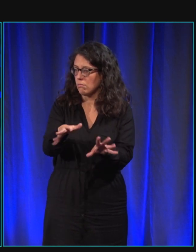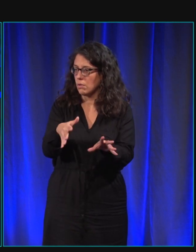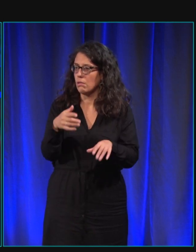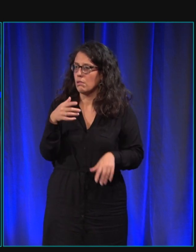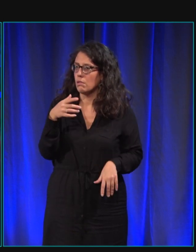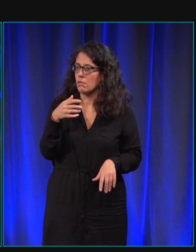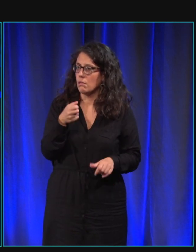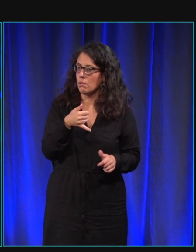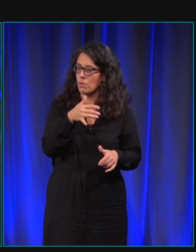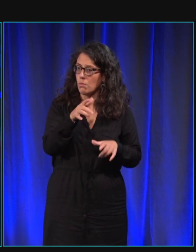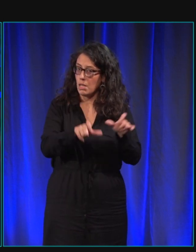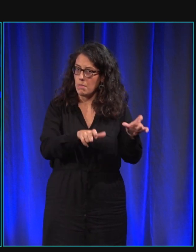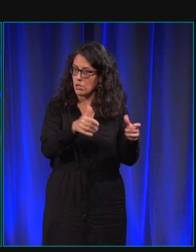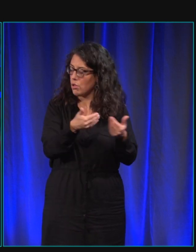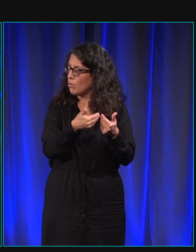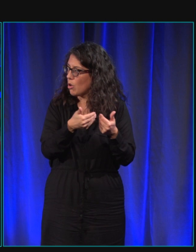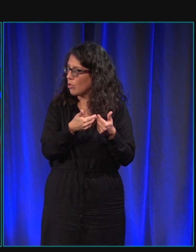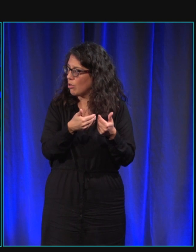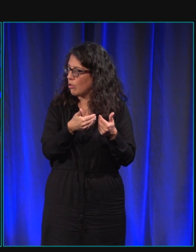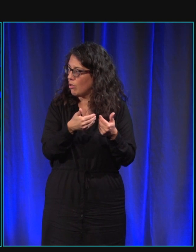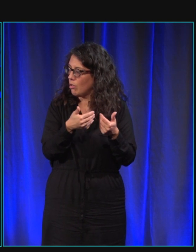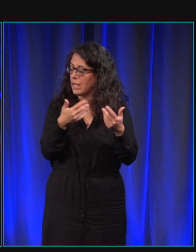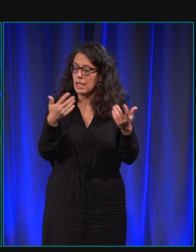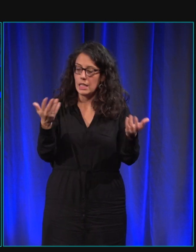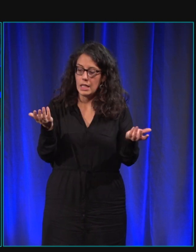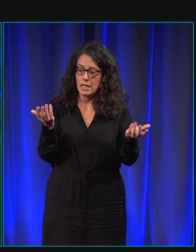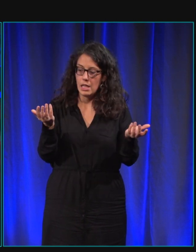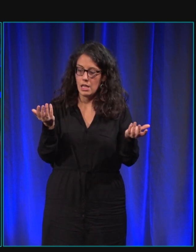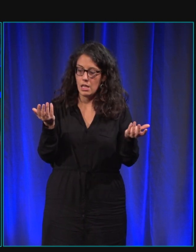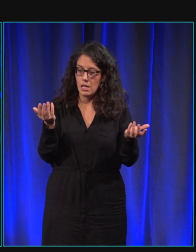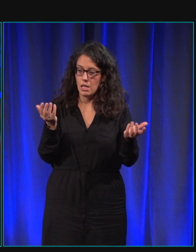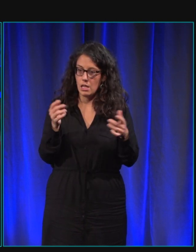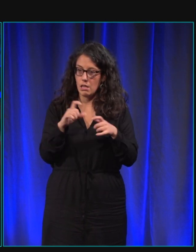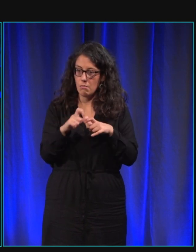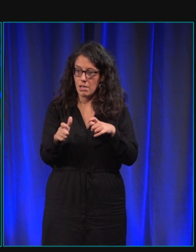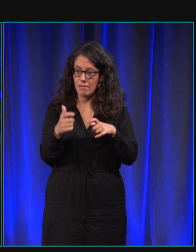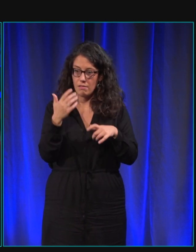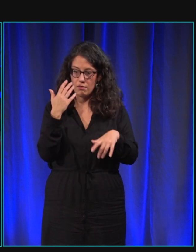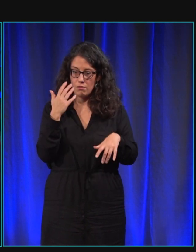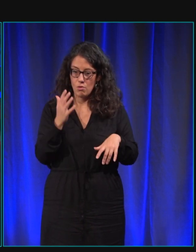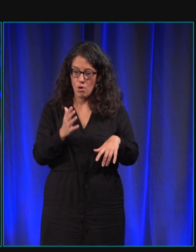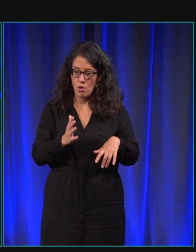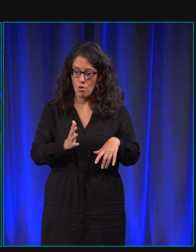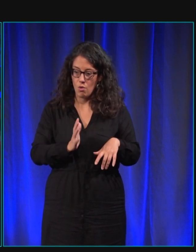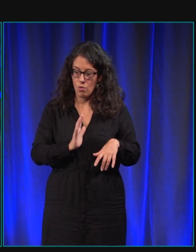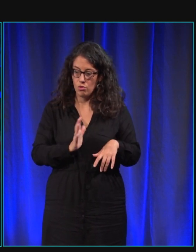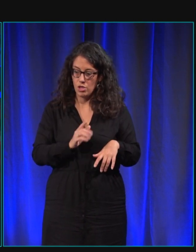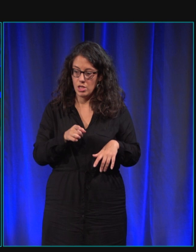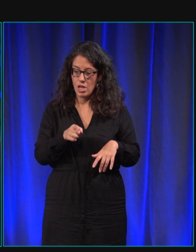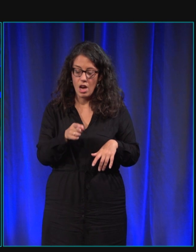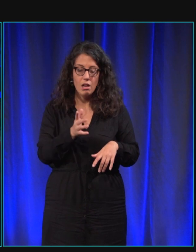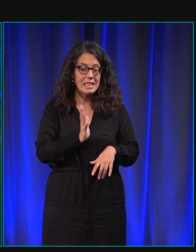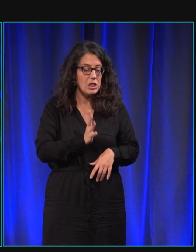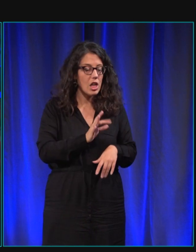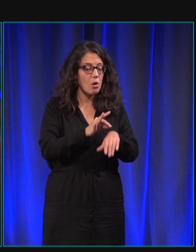combien de personnes vous font des demandes et est-ce qu'il y a après des alternatives aux chiens aujourd'hui aux